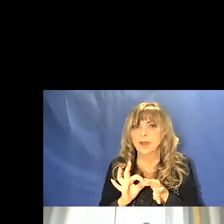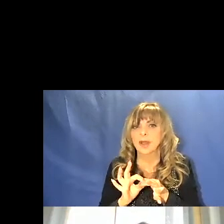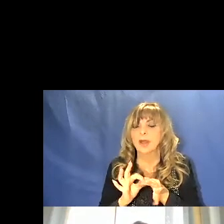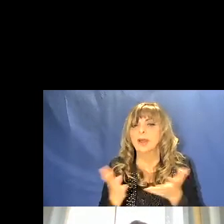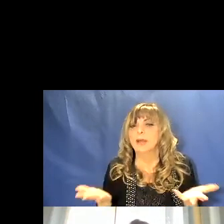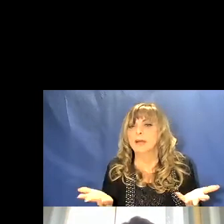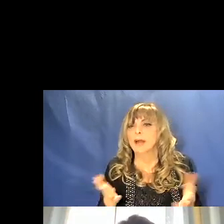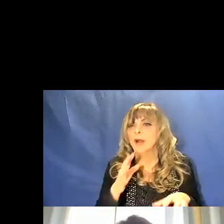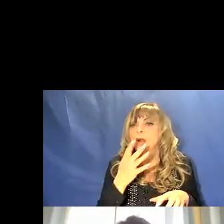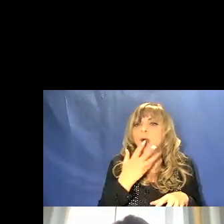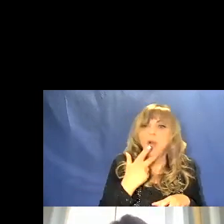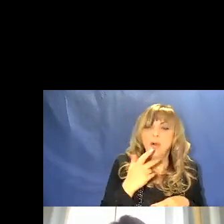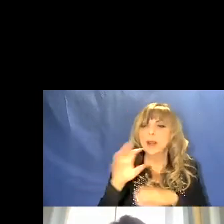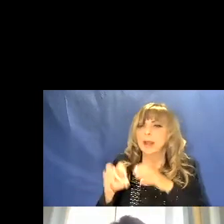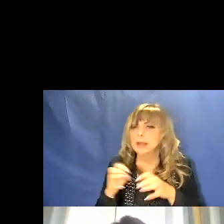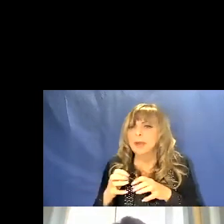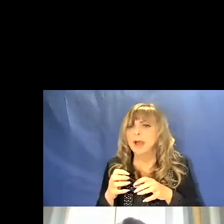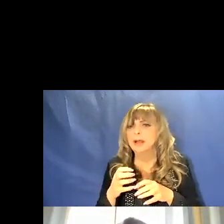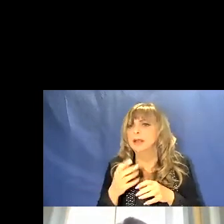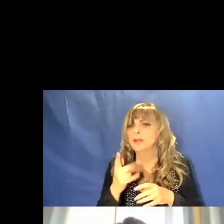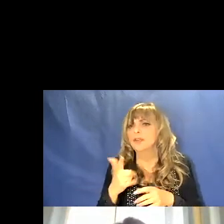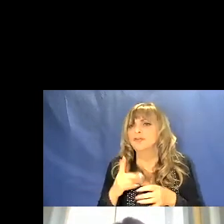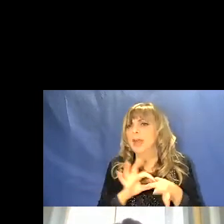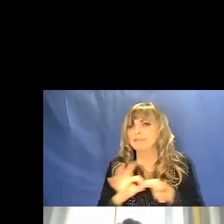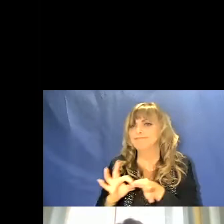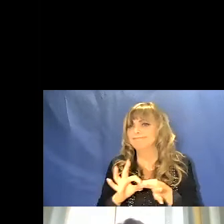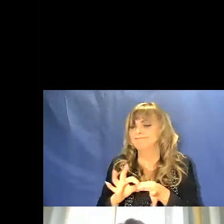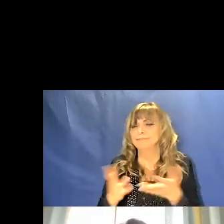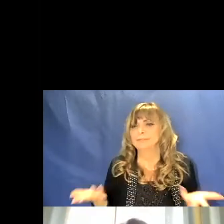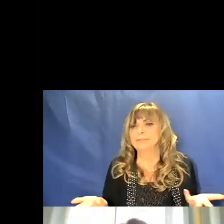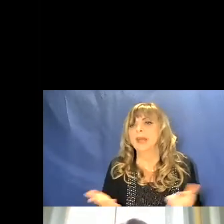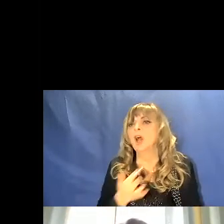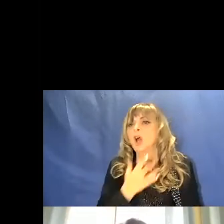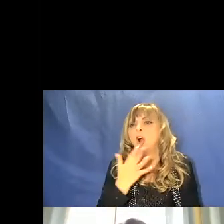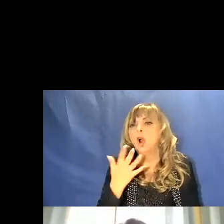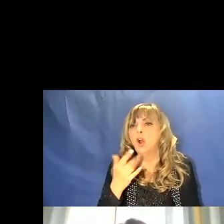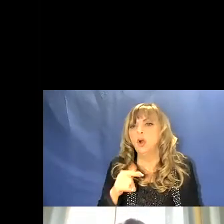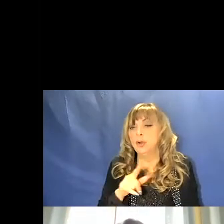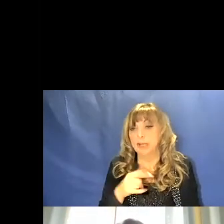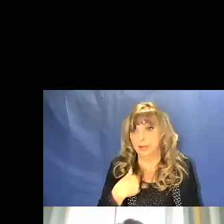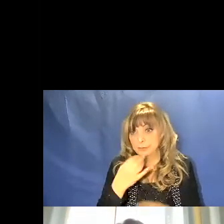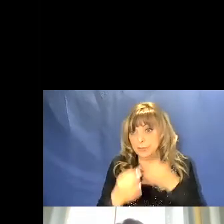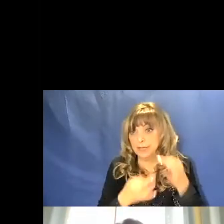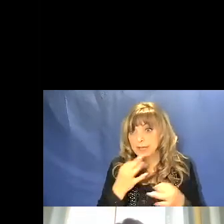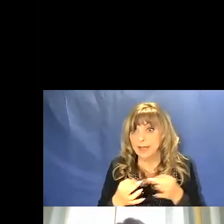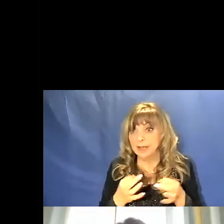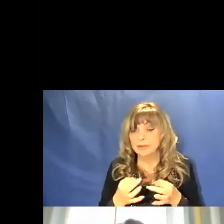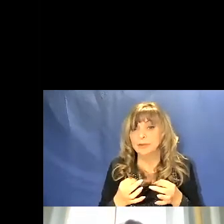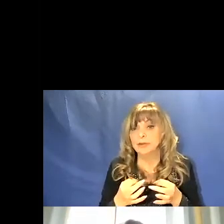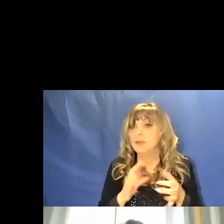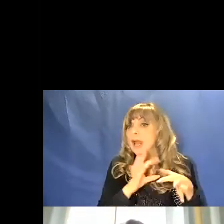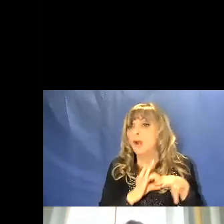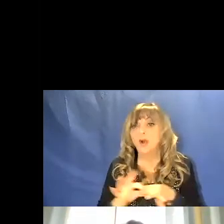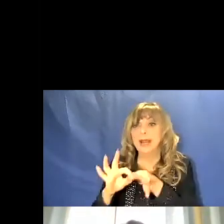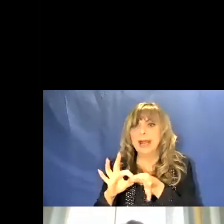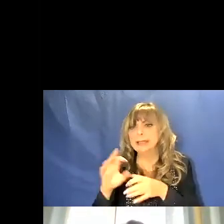e specie animale quindi la gamma di colori che vi ho detto non è riferita a